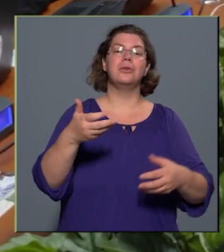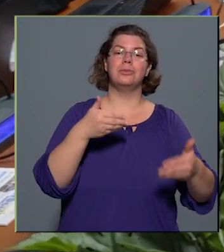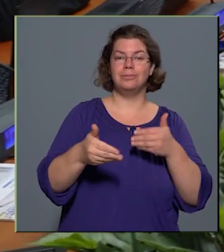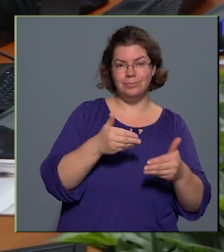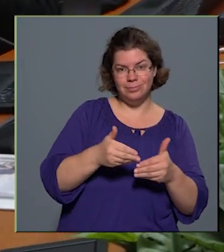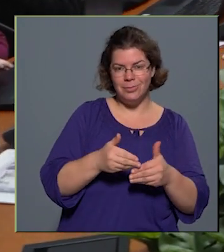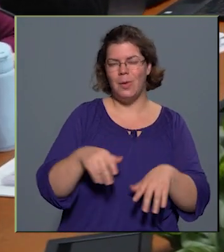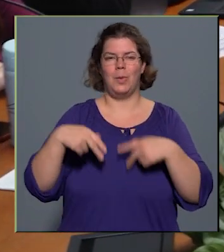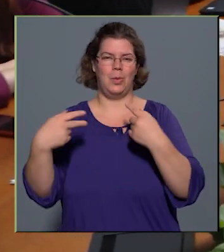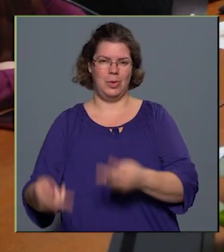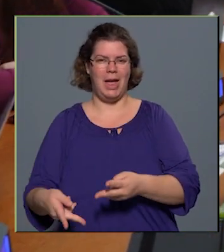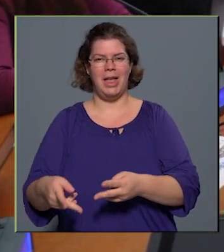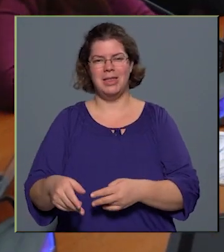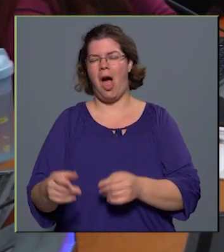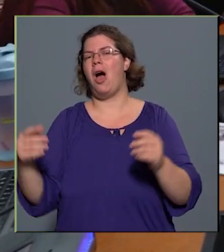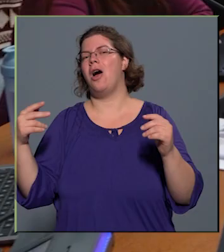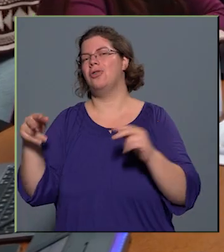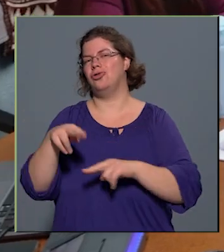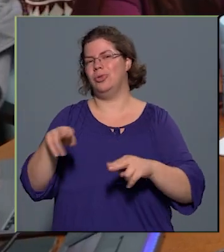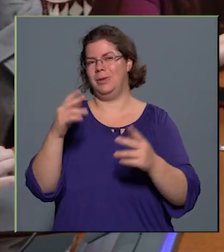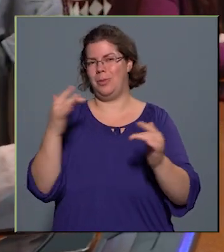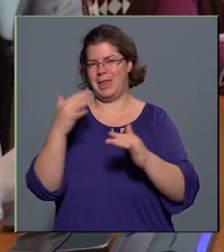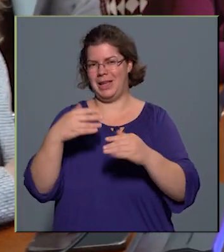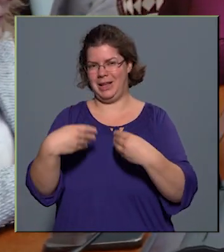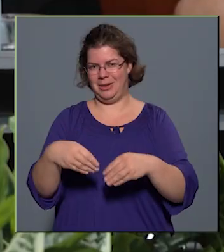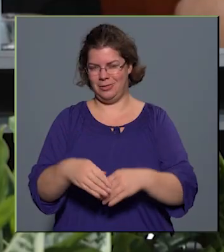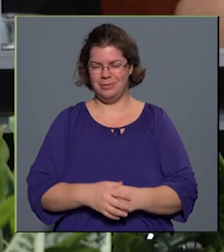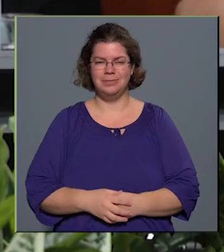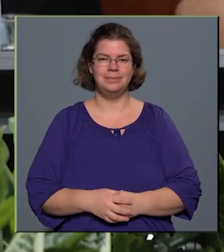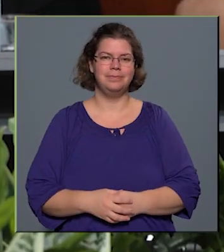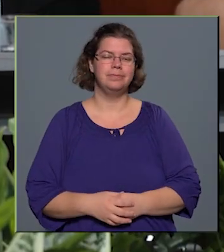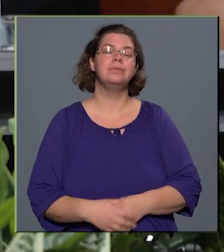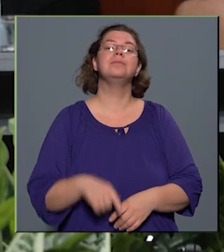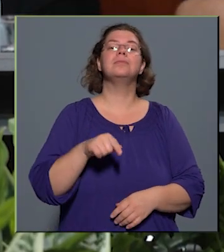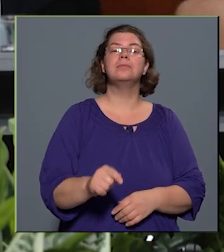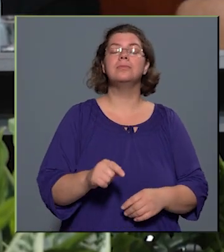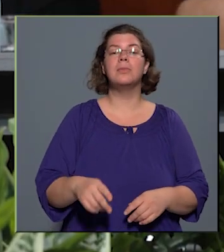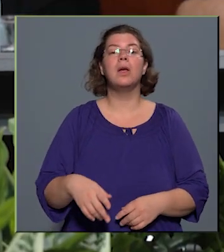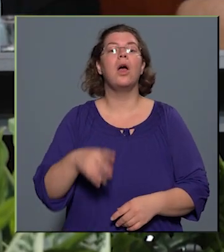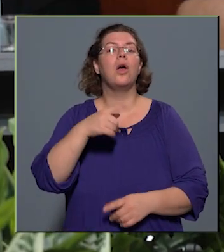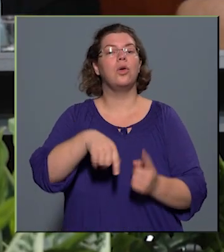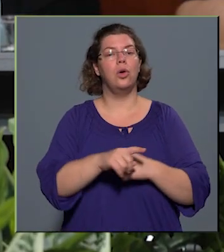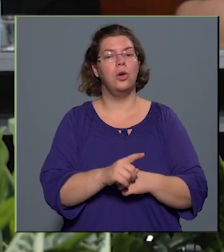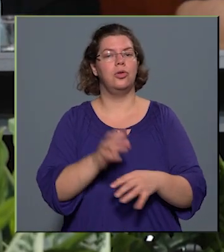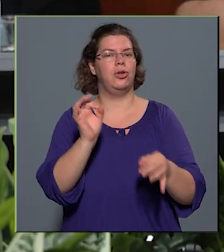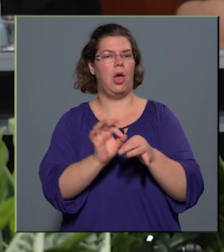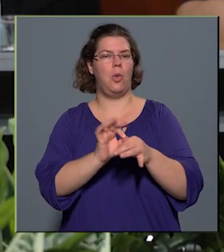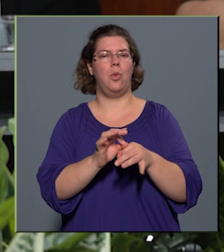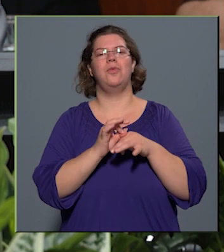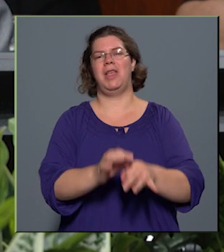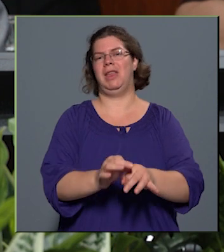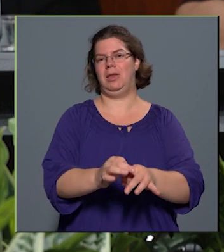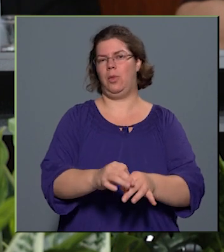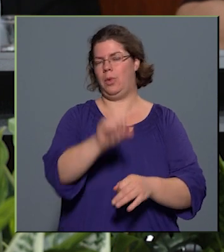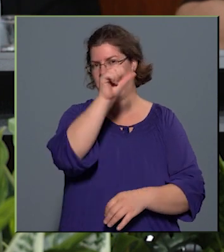adjuk a kinevezés után készült stúdióbeszélgetést. Következő napi rendünk a kőrösi non-profit Kft. ügyvezetője kinevezése